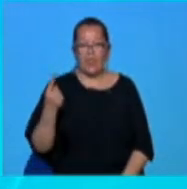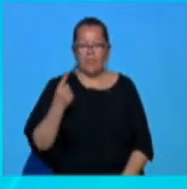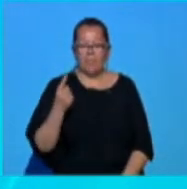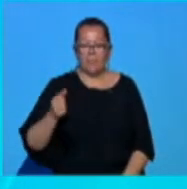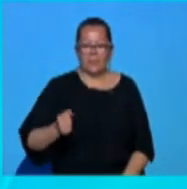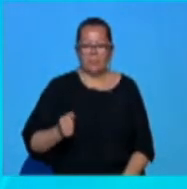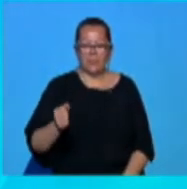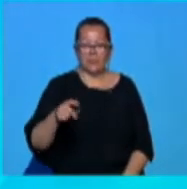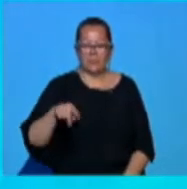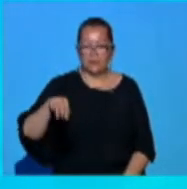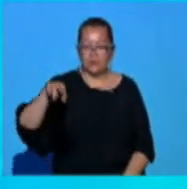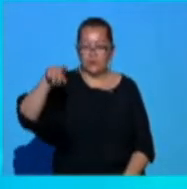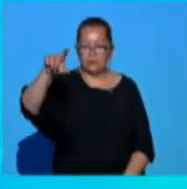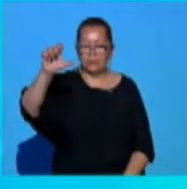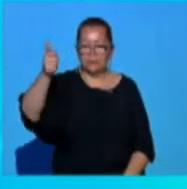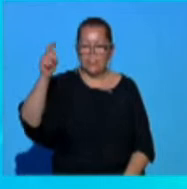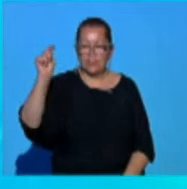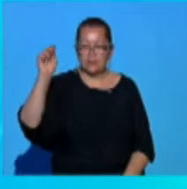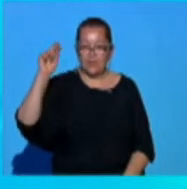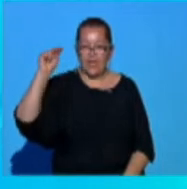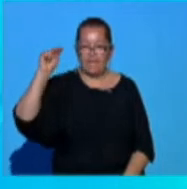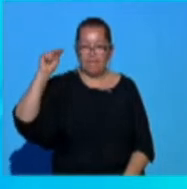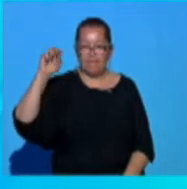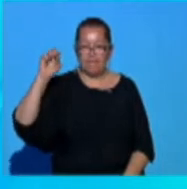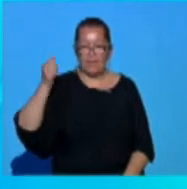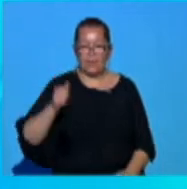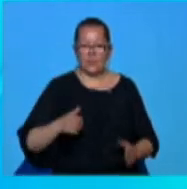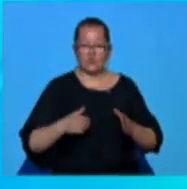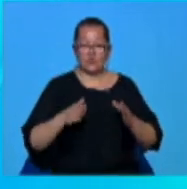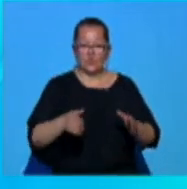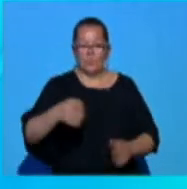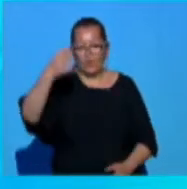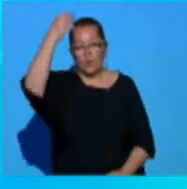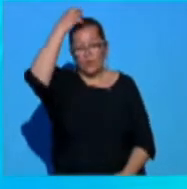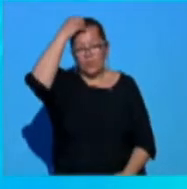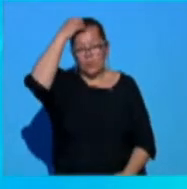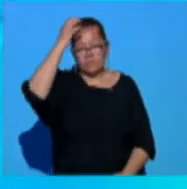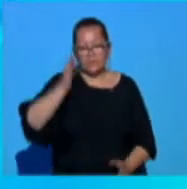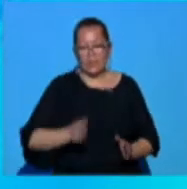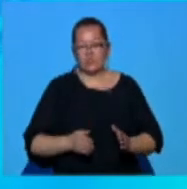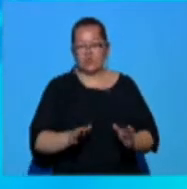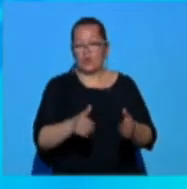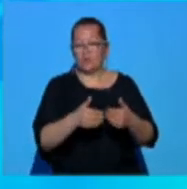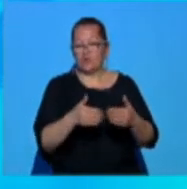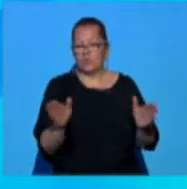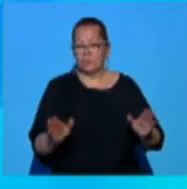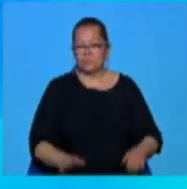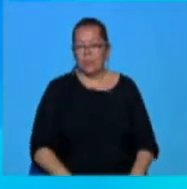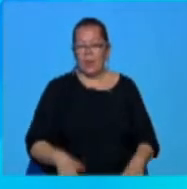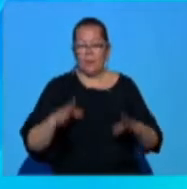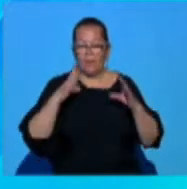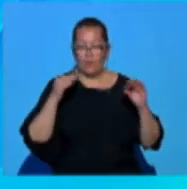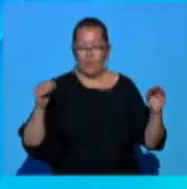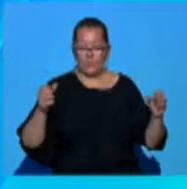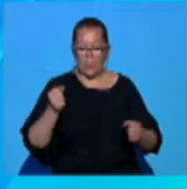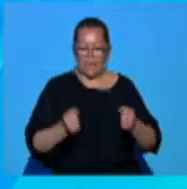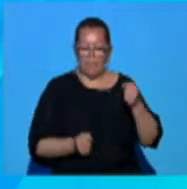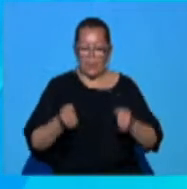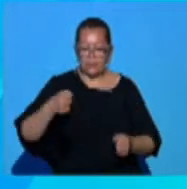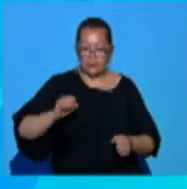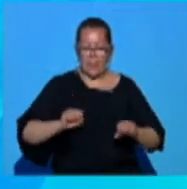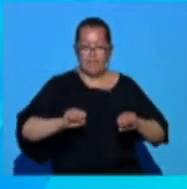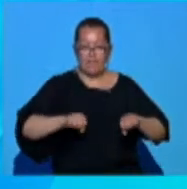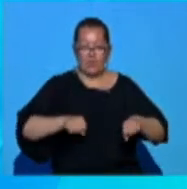Primii turiști au urcat pe Transalpina, cunoscută și ca drumul regelui, șoseaua a fost redeschisă și s-a umplut de mașini și motociclete. Deși